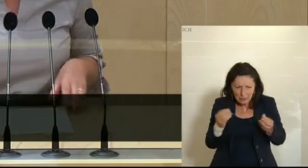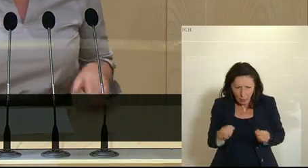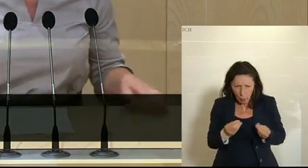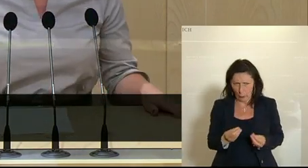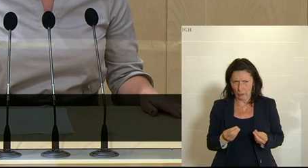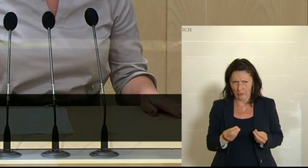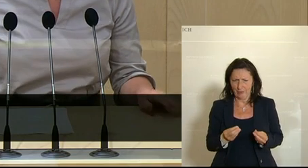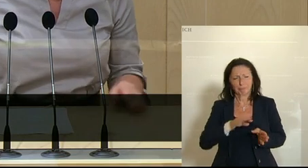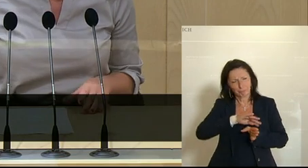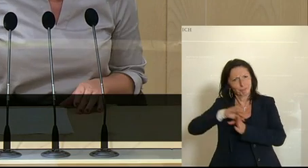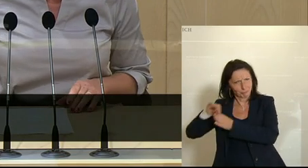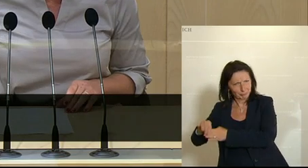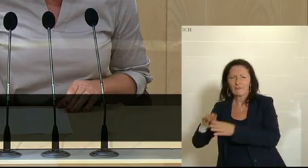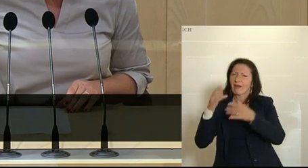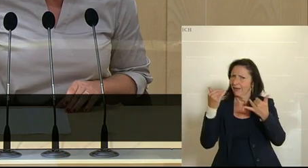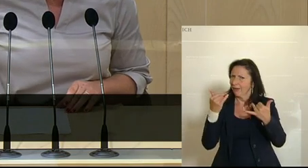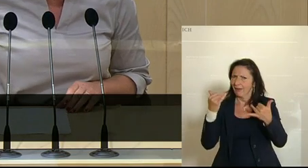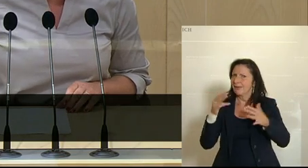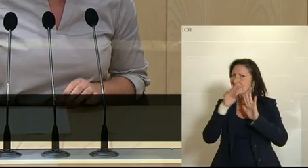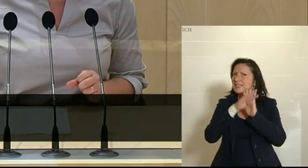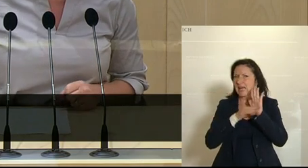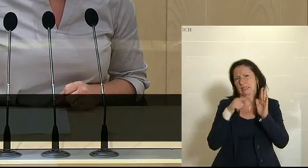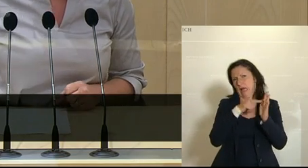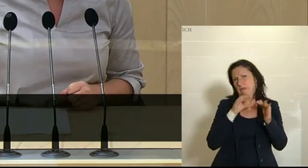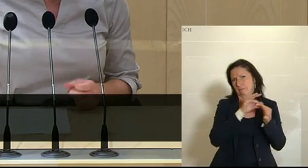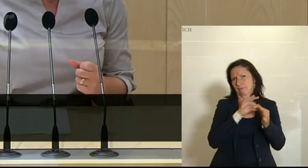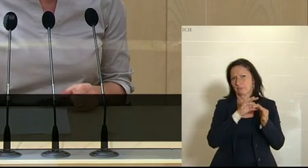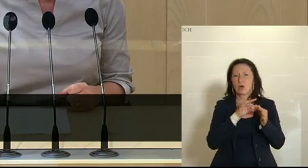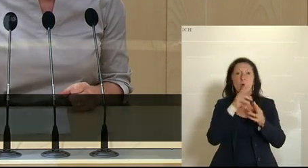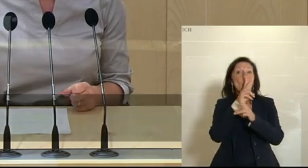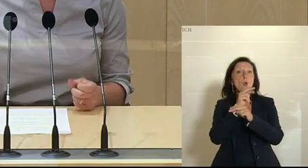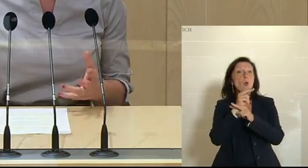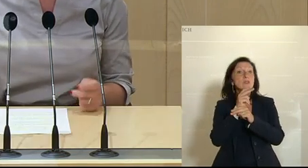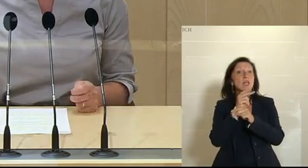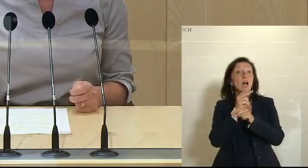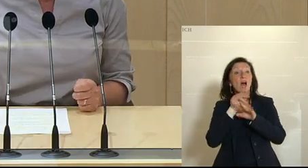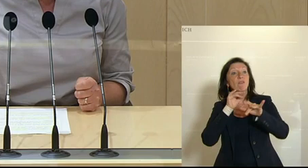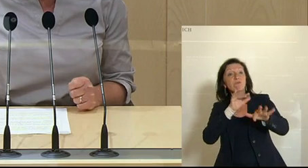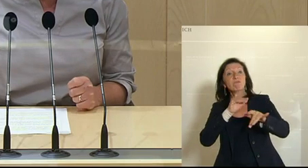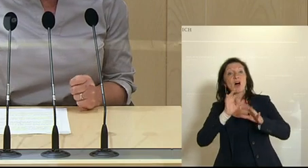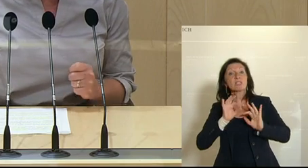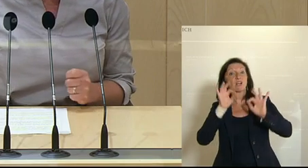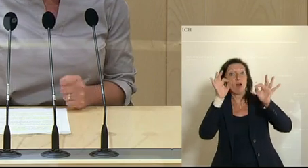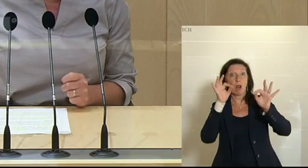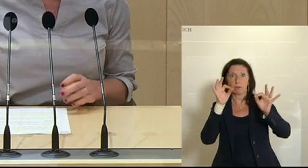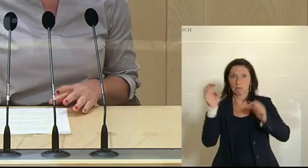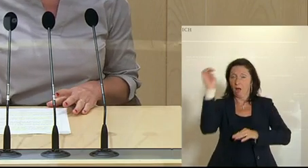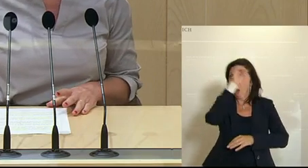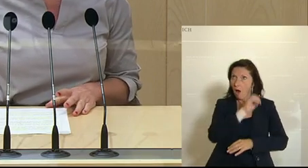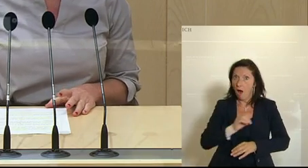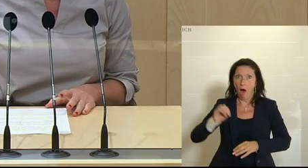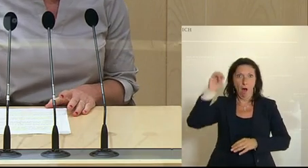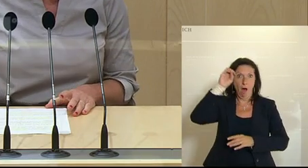eigentlichen Gesetz. Die österreichische Wasserqualität ist im europäischen Spitzenfeld. Dennoch gibt es